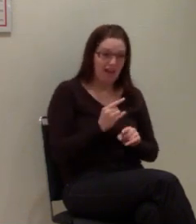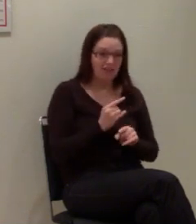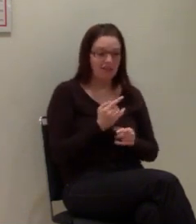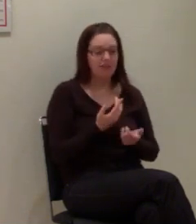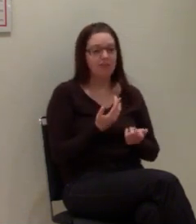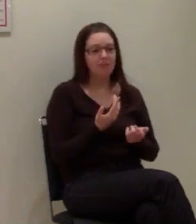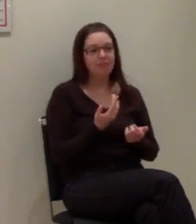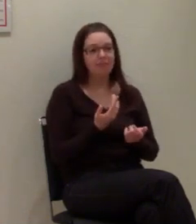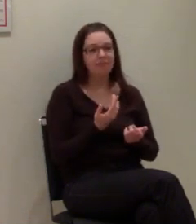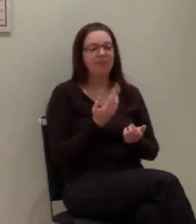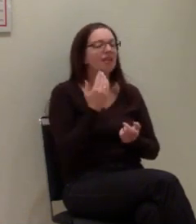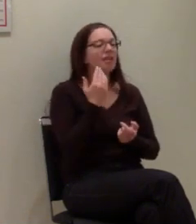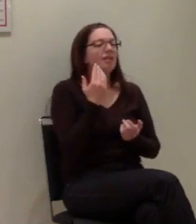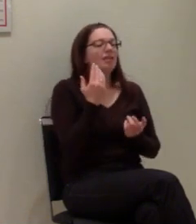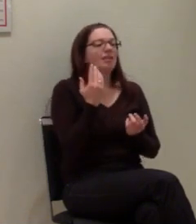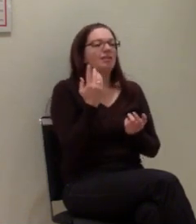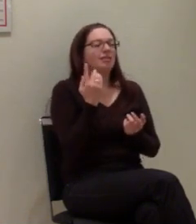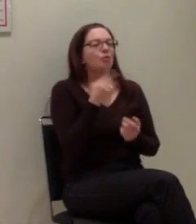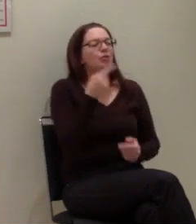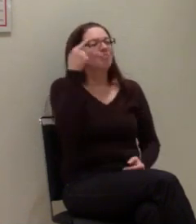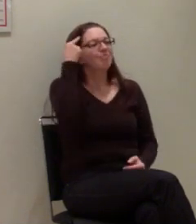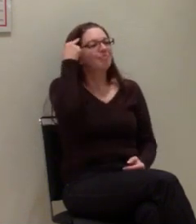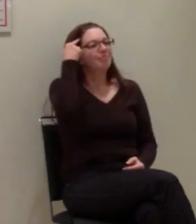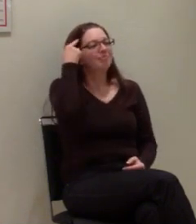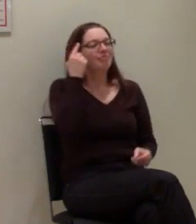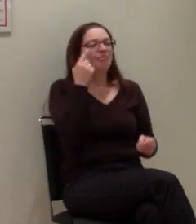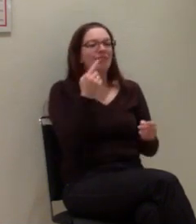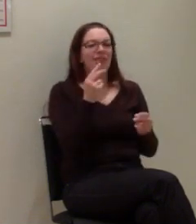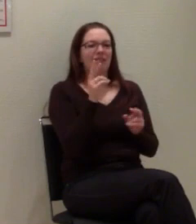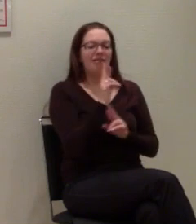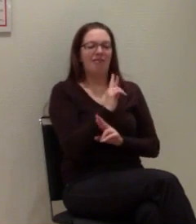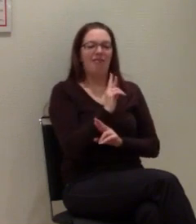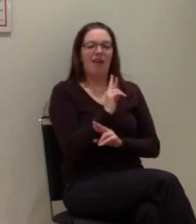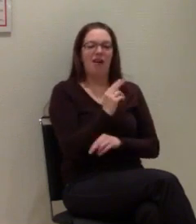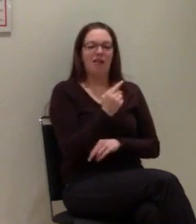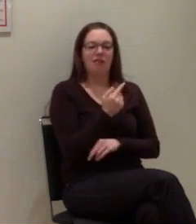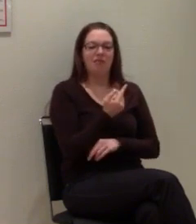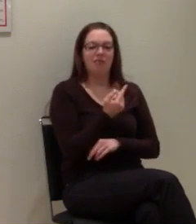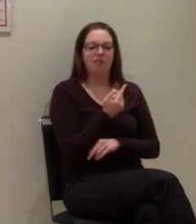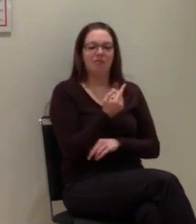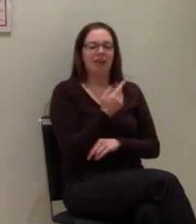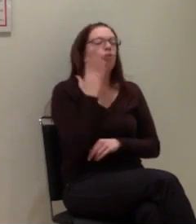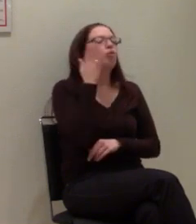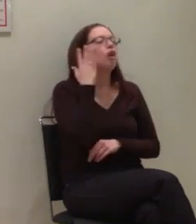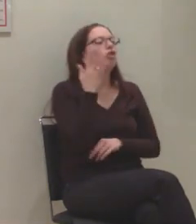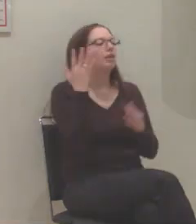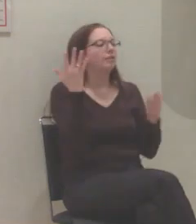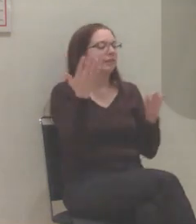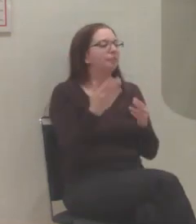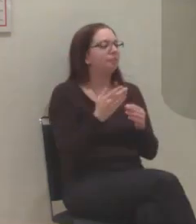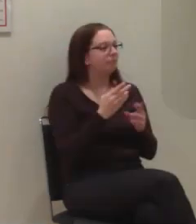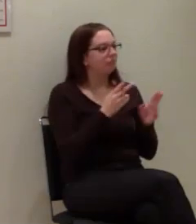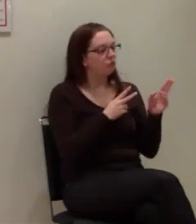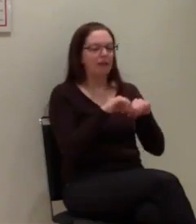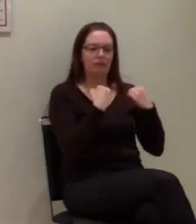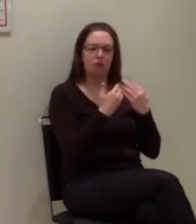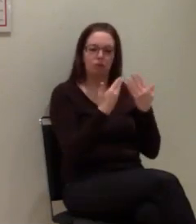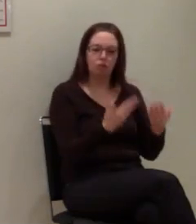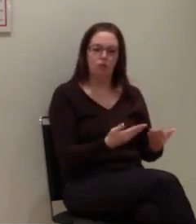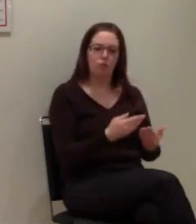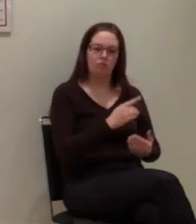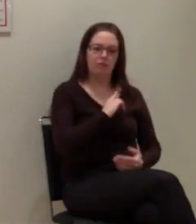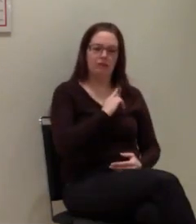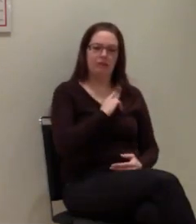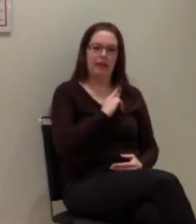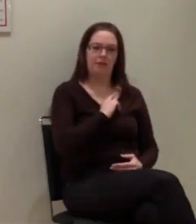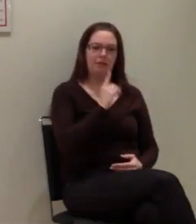ja, dass sie normalerweise von der normalen Situation ausgehen, dass ein Mobilendgerät mit einem anderen